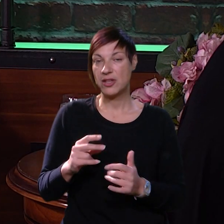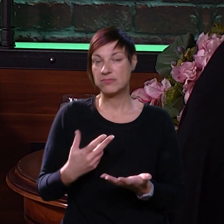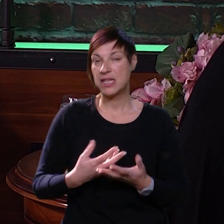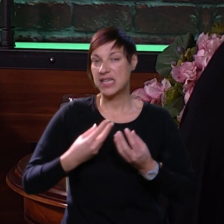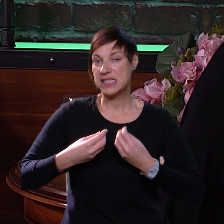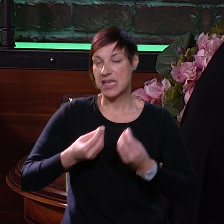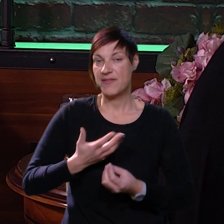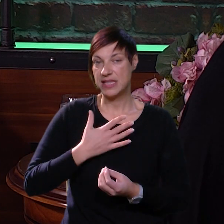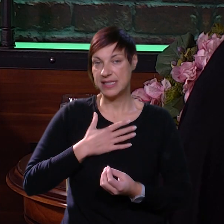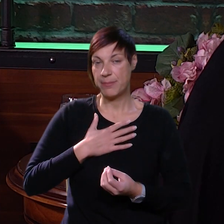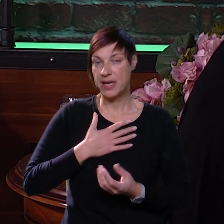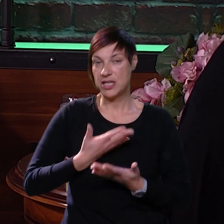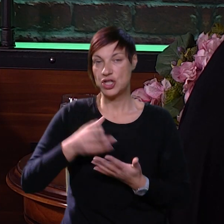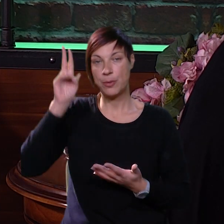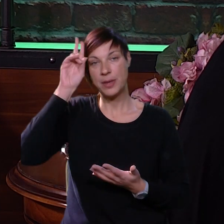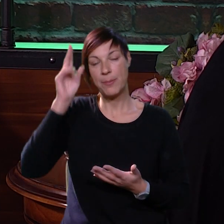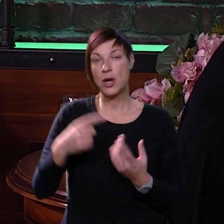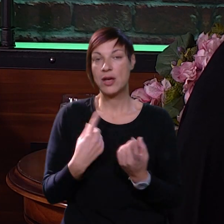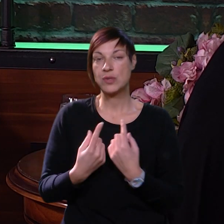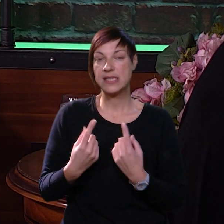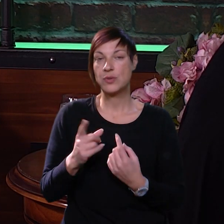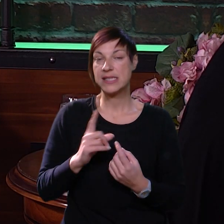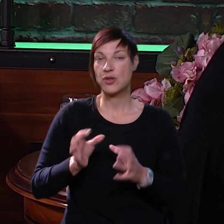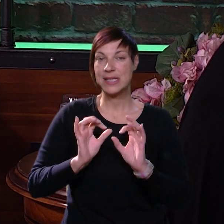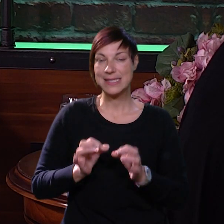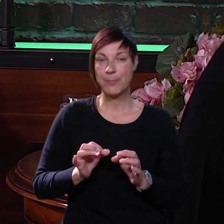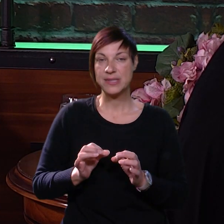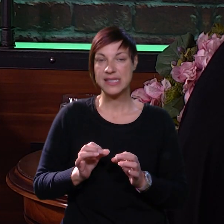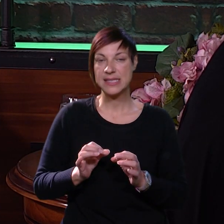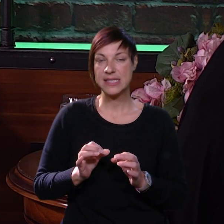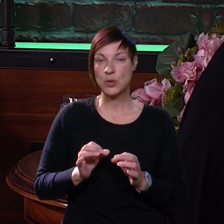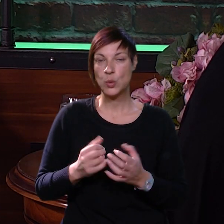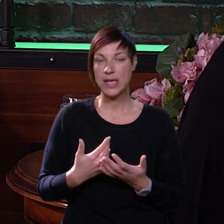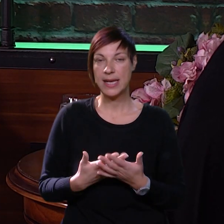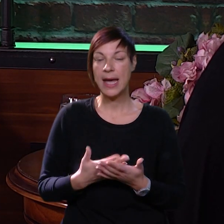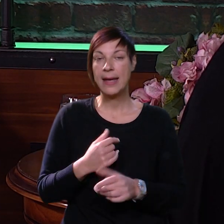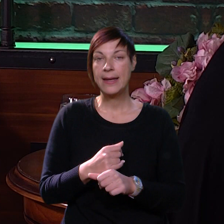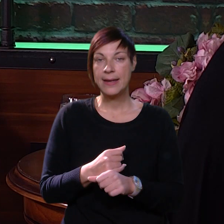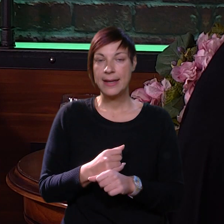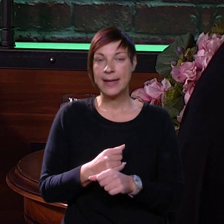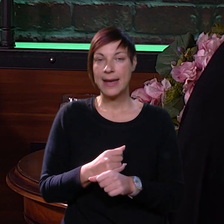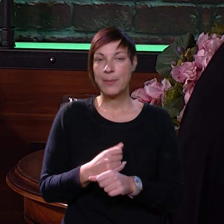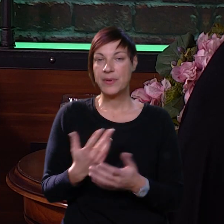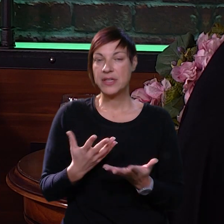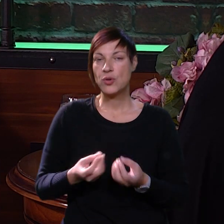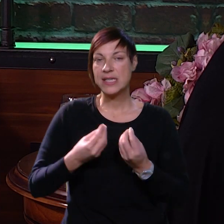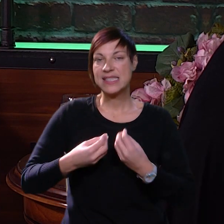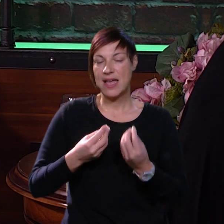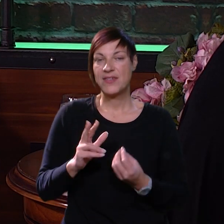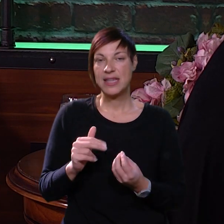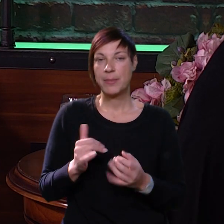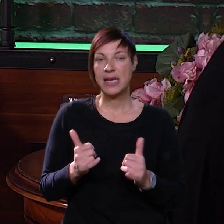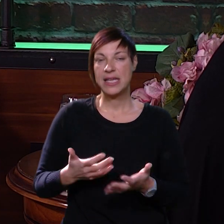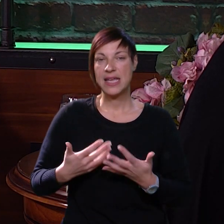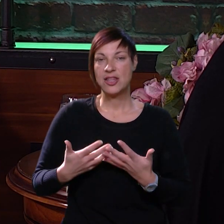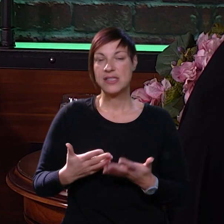one imaju možda neke savjete za mene što bih ja mogla u određenoj situaciji ako nisam sigurna napraviti koji oni savjet